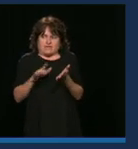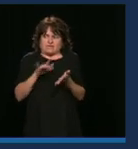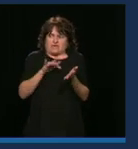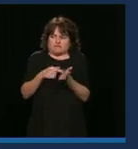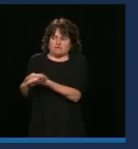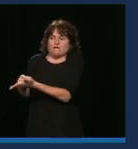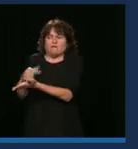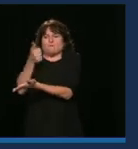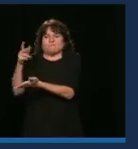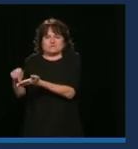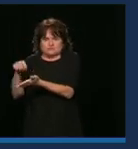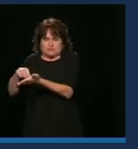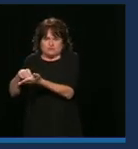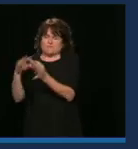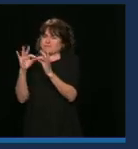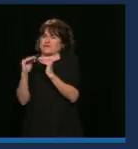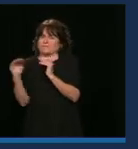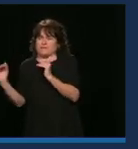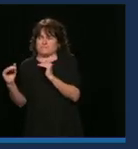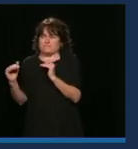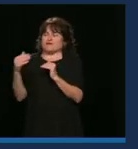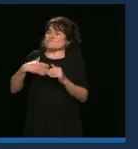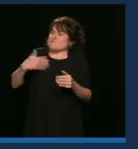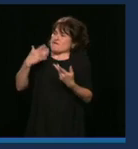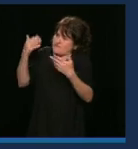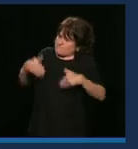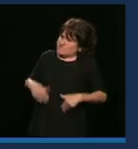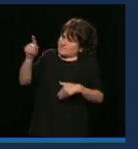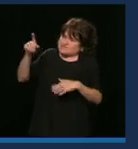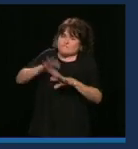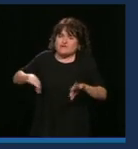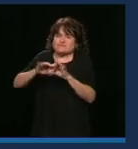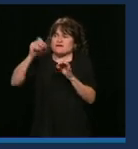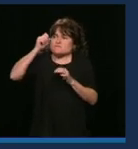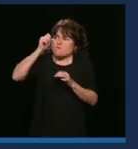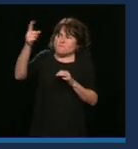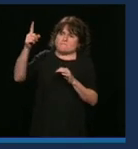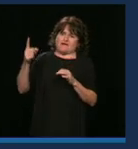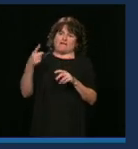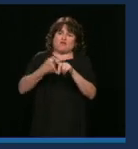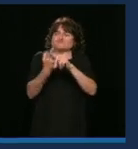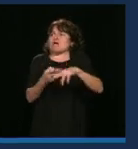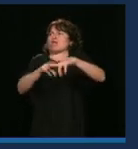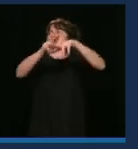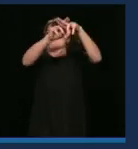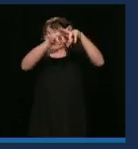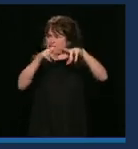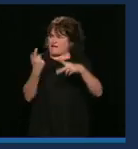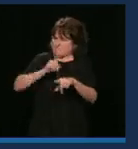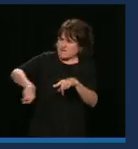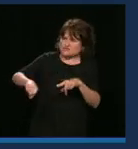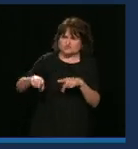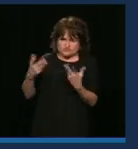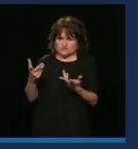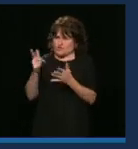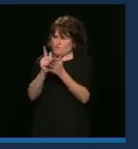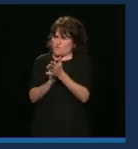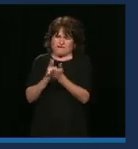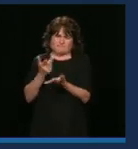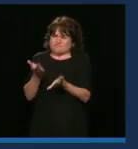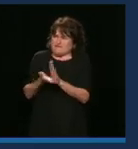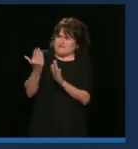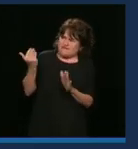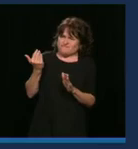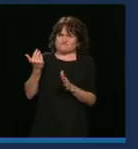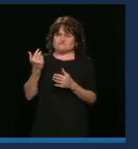accessible, est-ce que la ministre va enfin le comprendre et changer son projet de loi? La réponse de la ministre